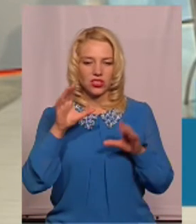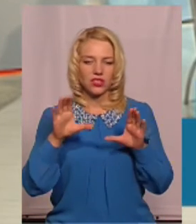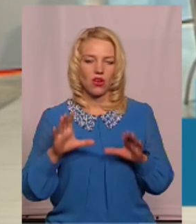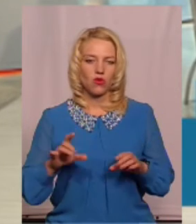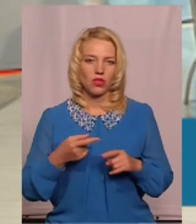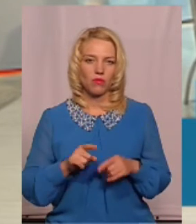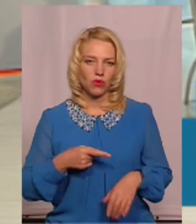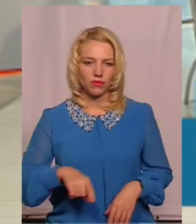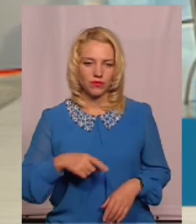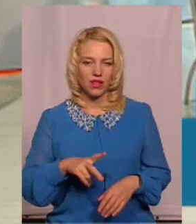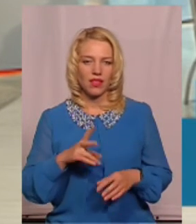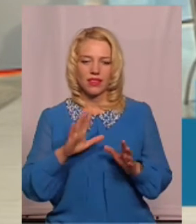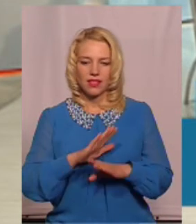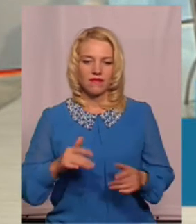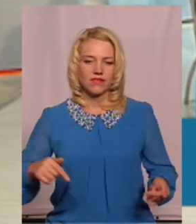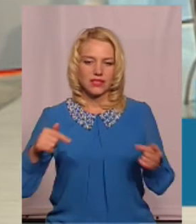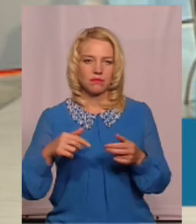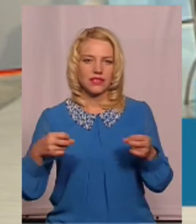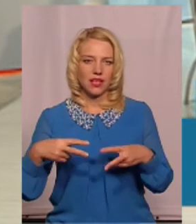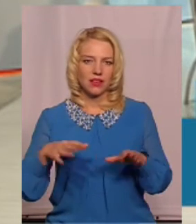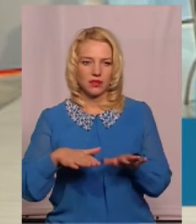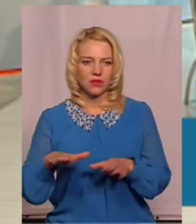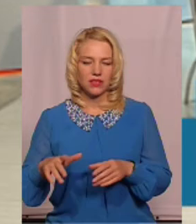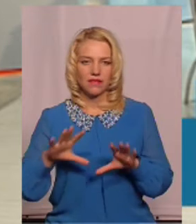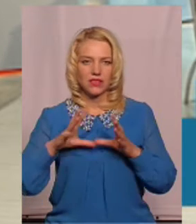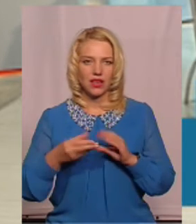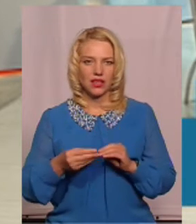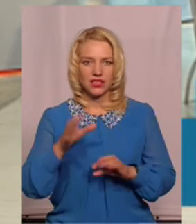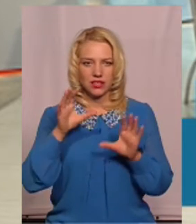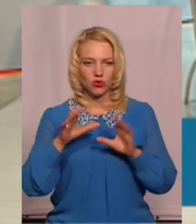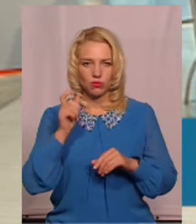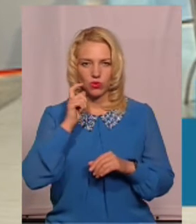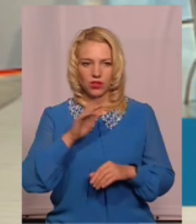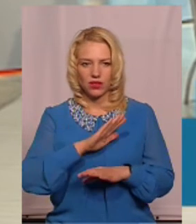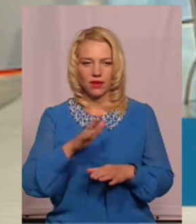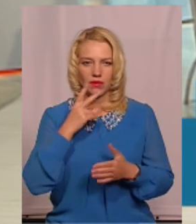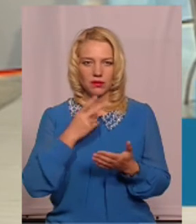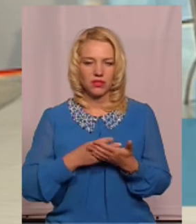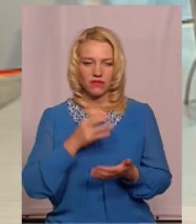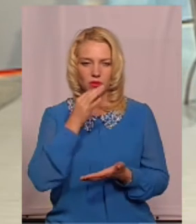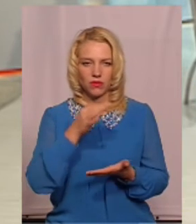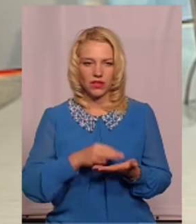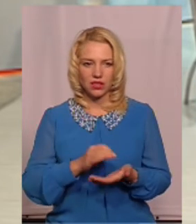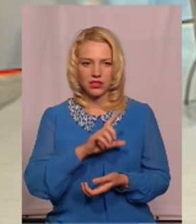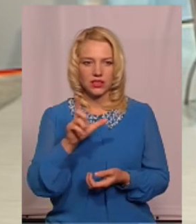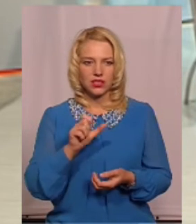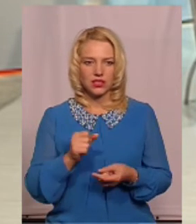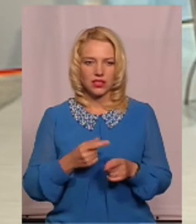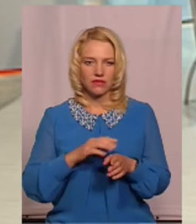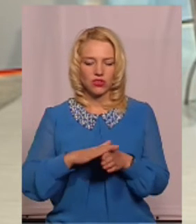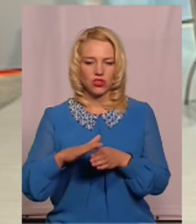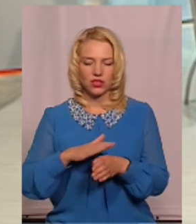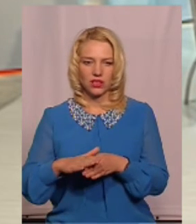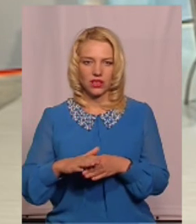справляння нужди в неспеціальних місцях? Почнемо з цього. Взагалі, законодавством України не передбачена відповідальність за вшинення